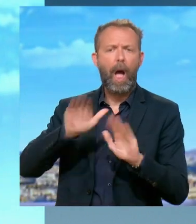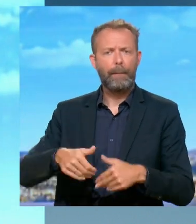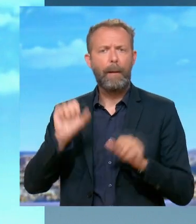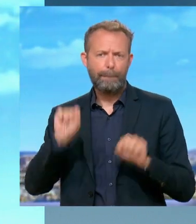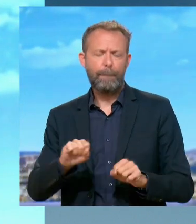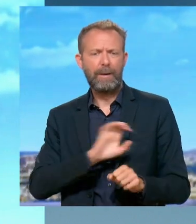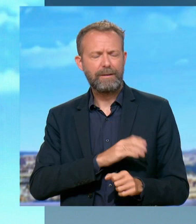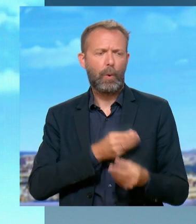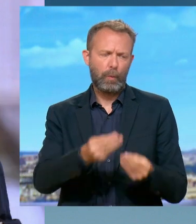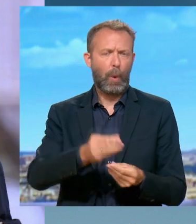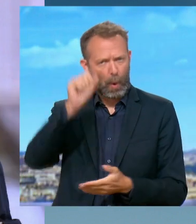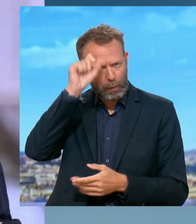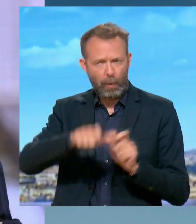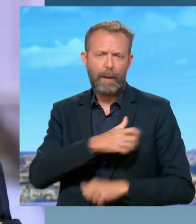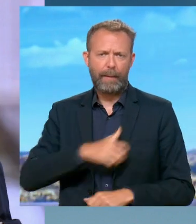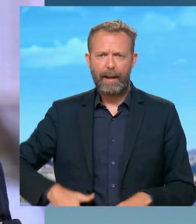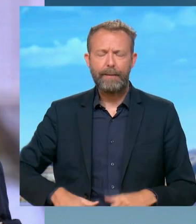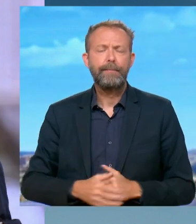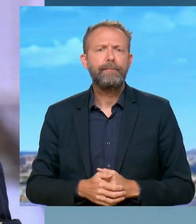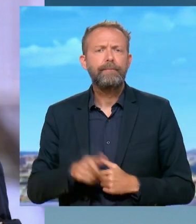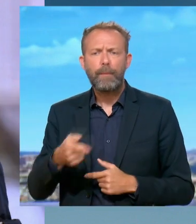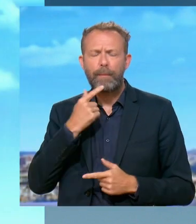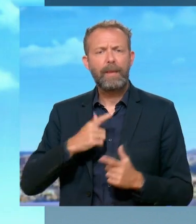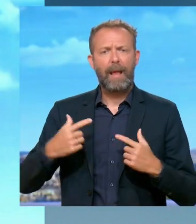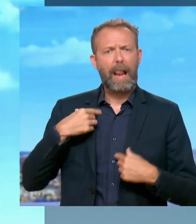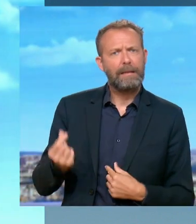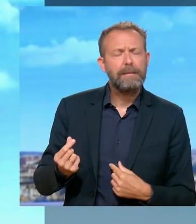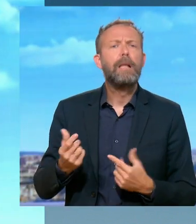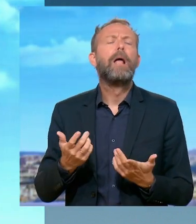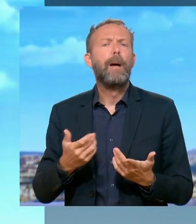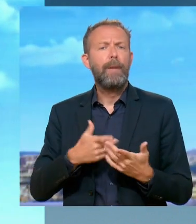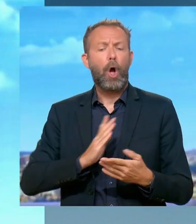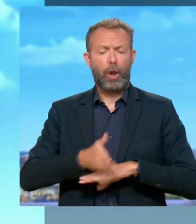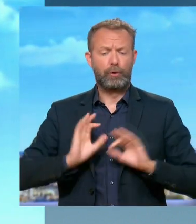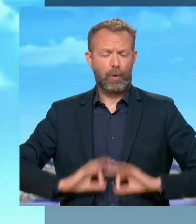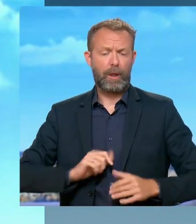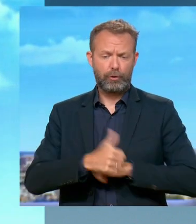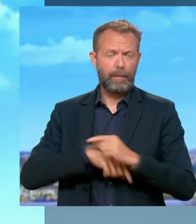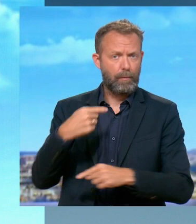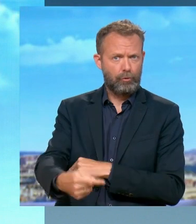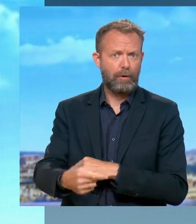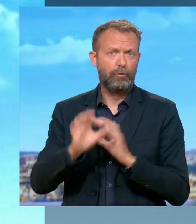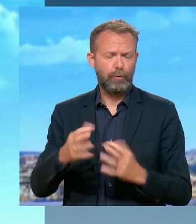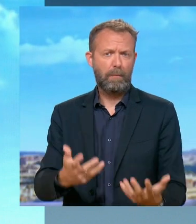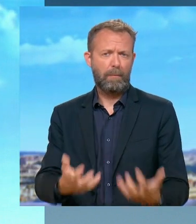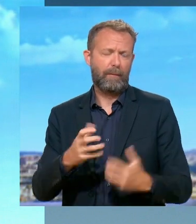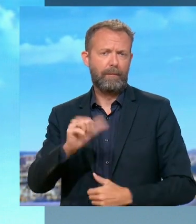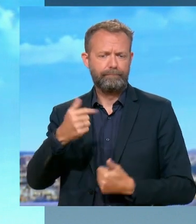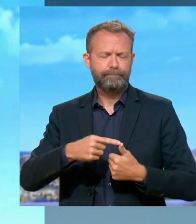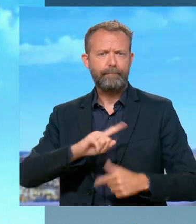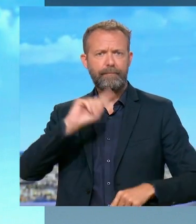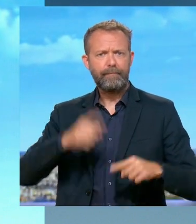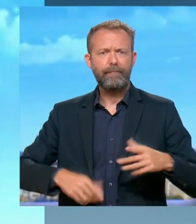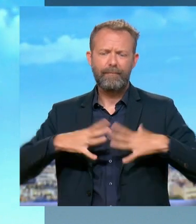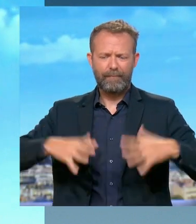stigmatiser ou donner la leçon au maire. Vous parlez de la laïcité, la rentrée scolaire qui aura lieu la semaine prochaine et notamment marquée par l'interdiction du